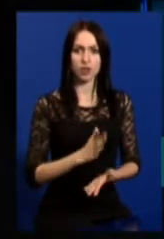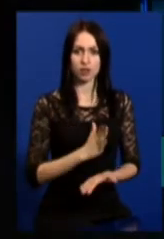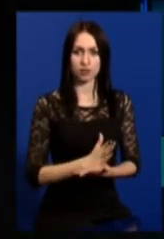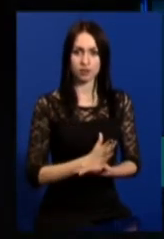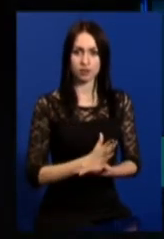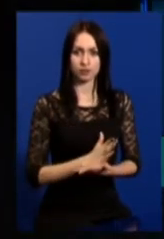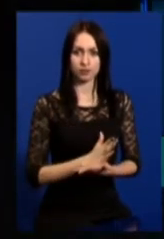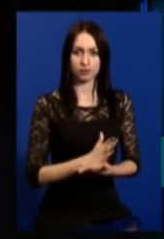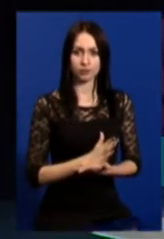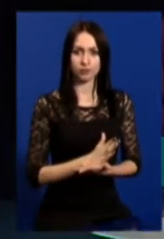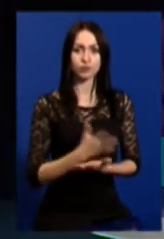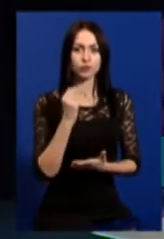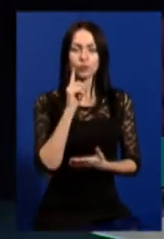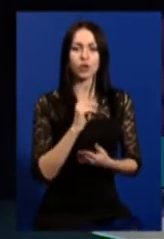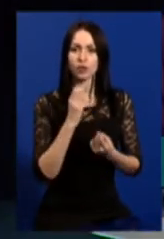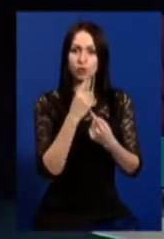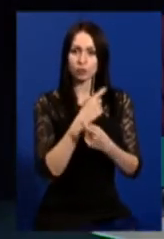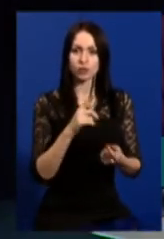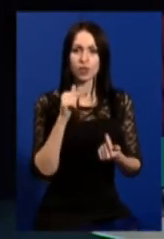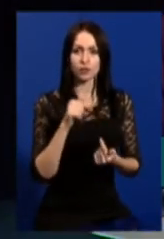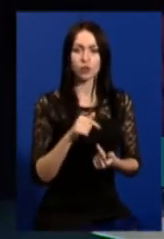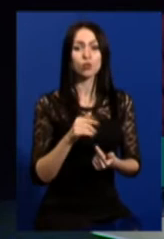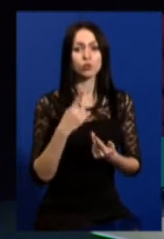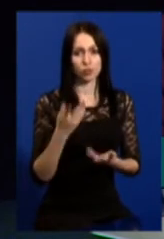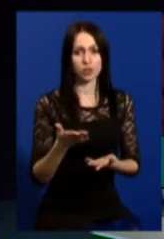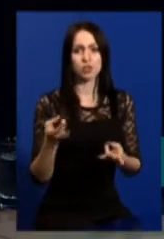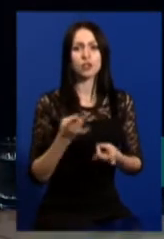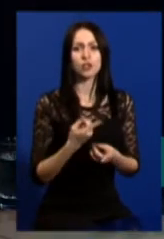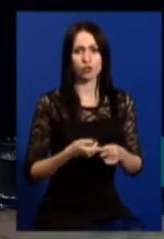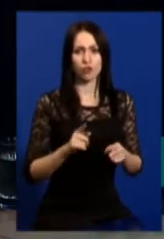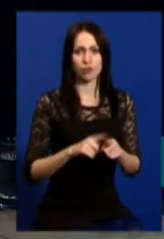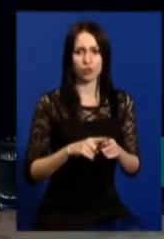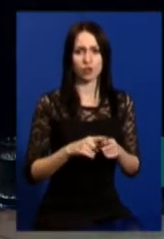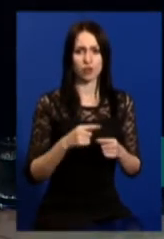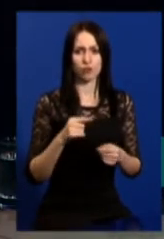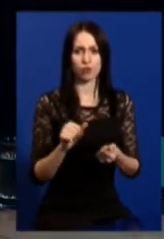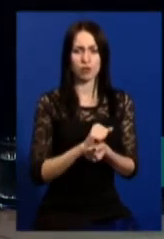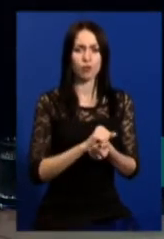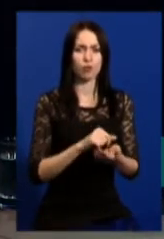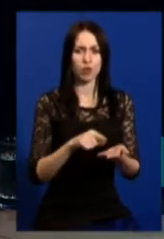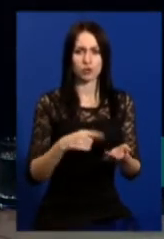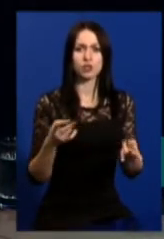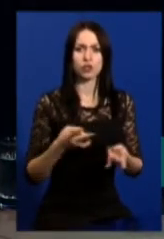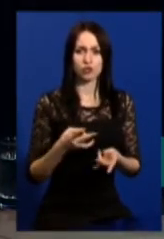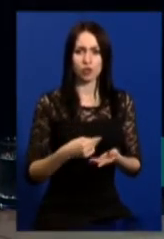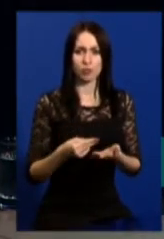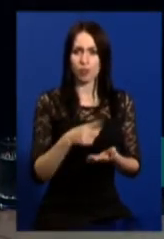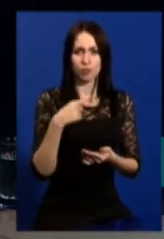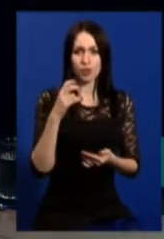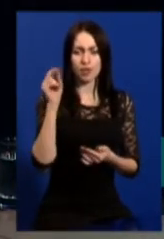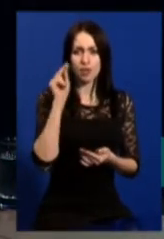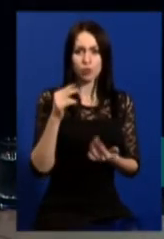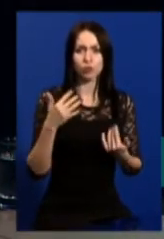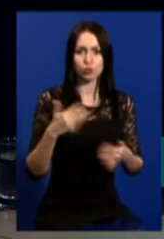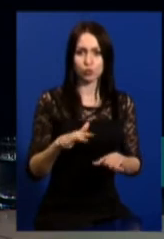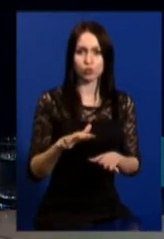Тобто, навіть, якщо не опубліковані відповідні документи... Тобто, навіщо ця бюрократія? Ну, невже ми не навчилися